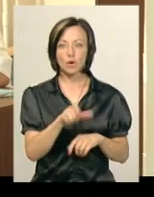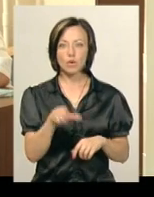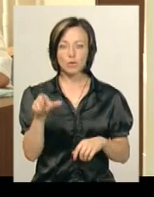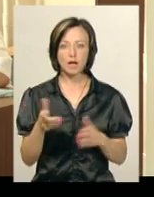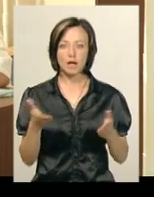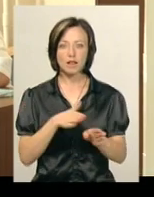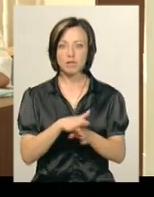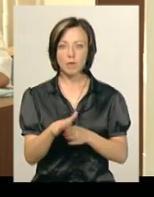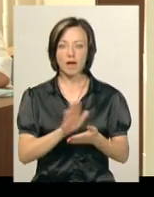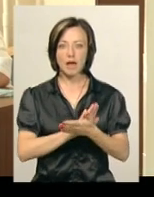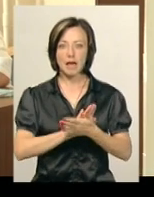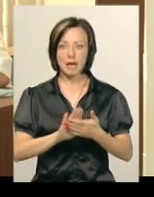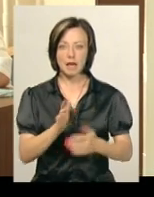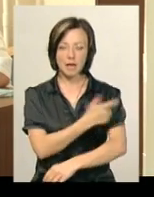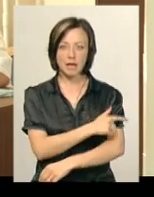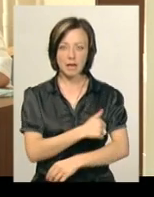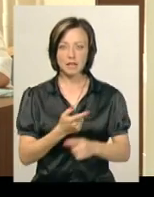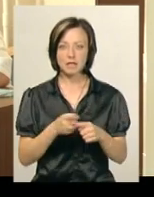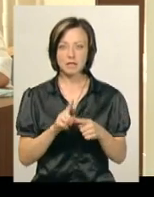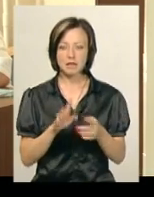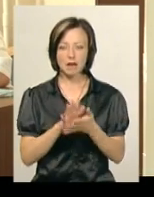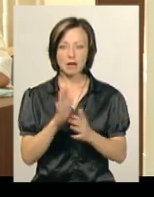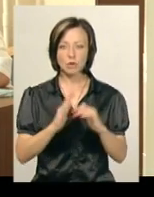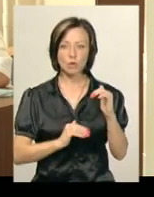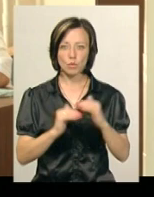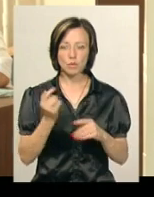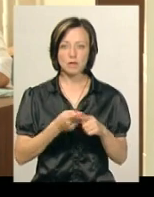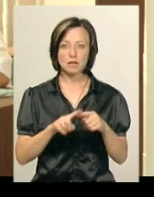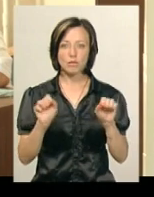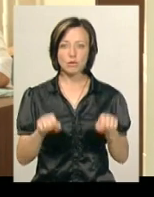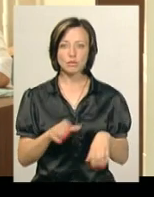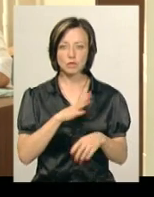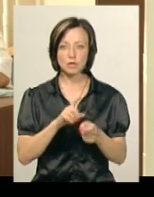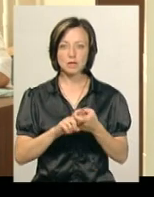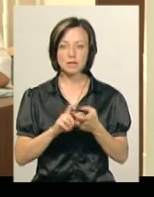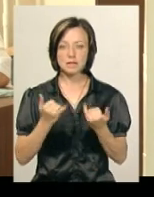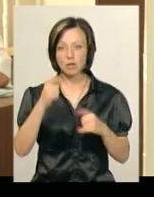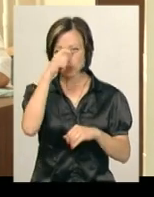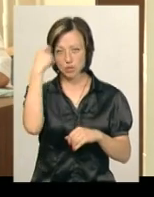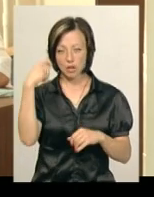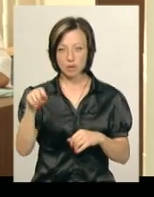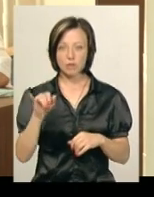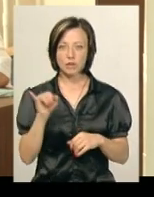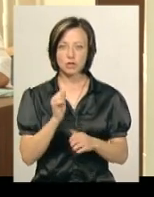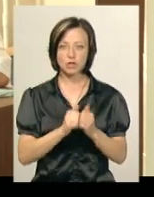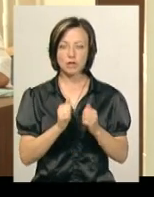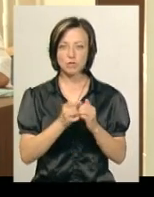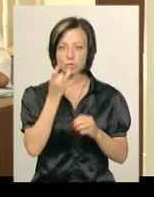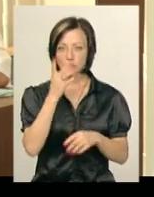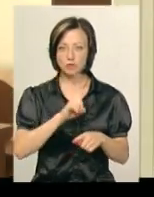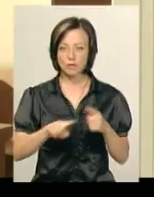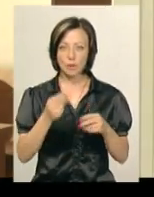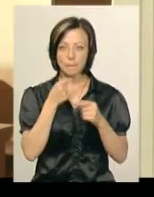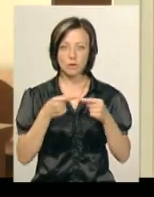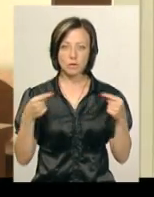дотримуються гігієни, не чисті руки. Це може бути зараз жарко і часто псуються швидко